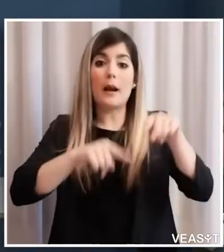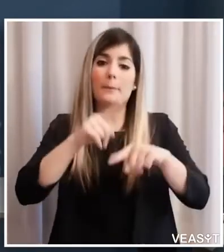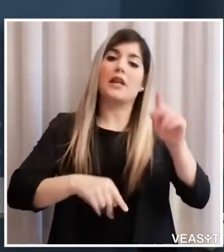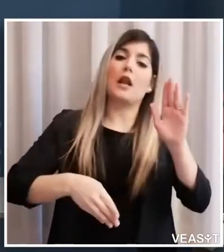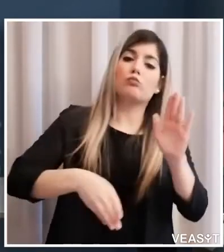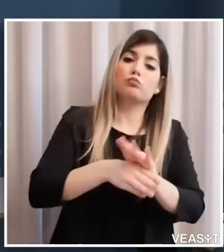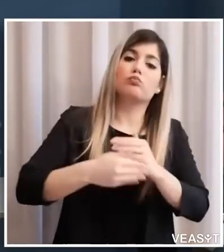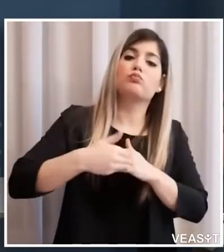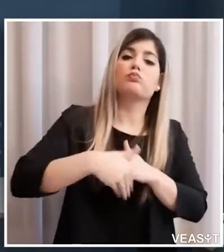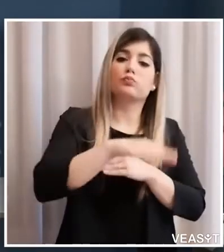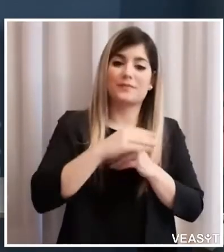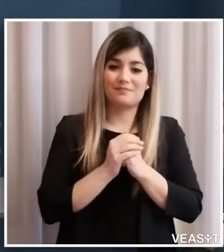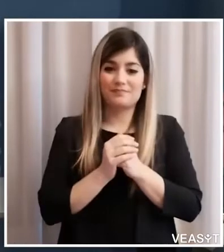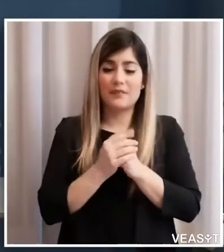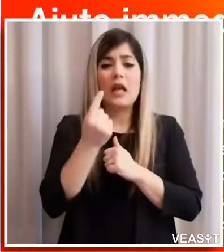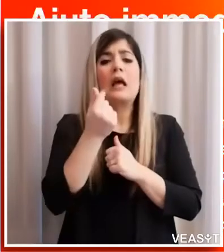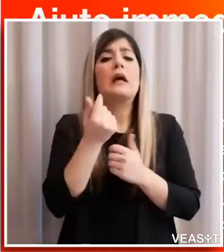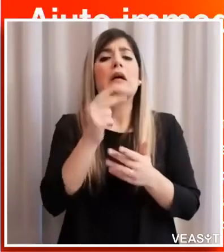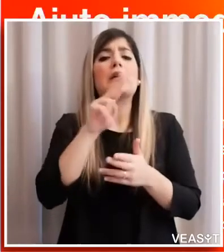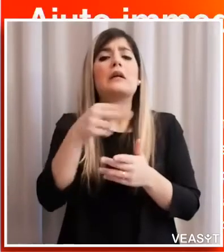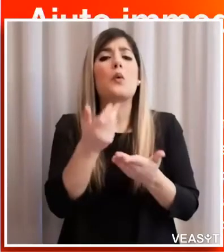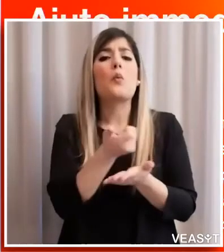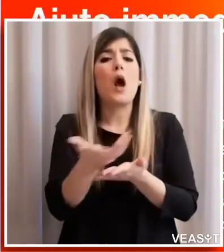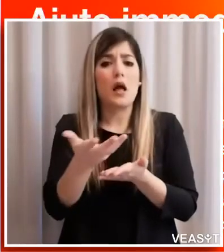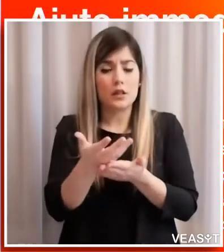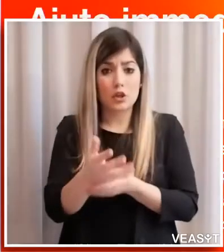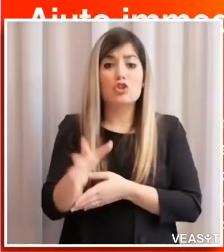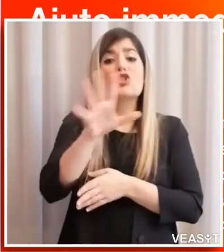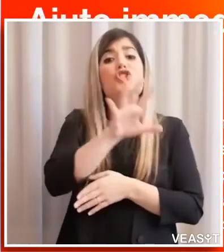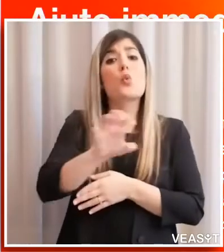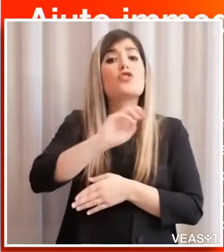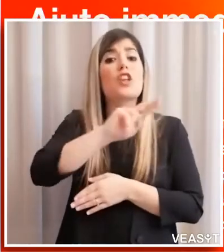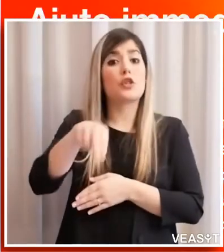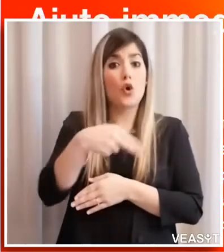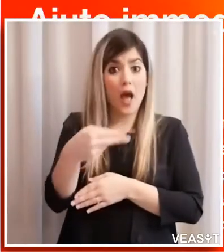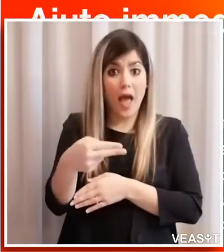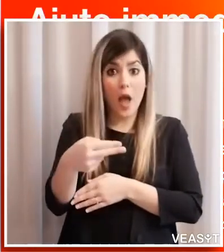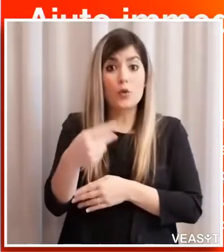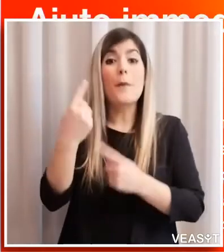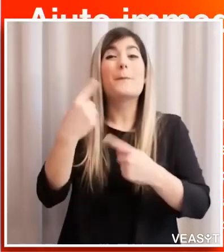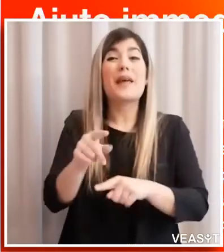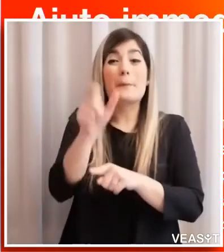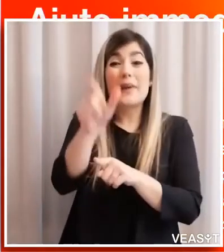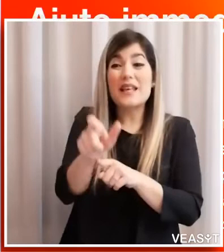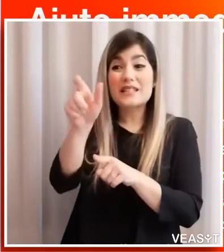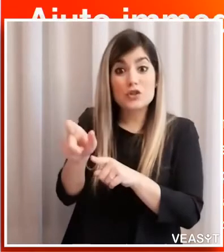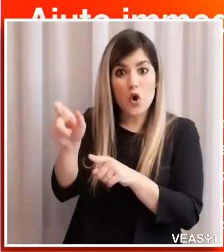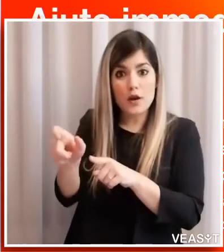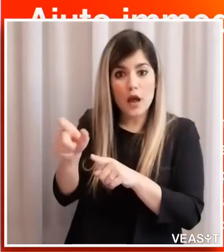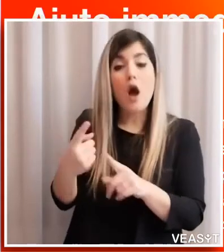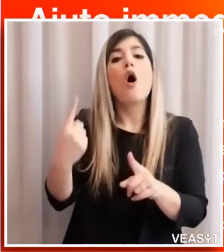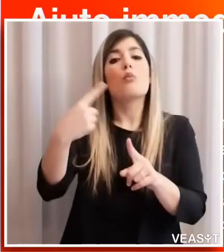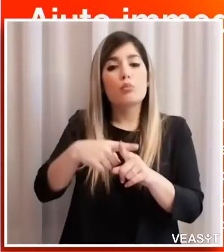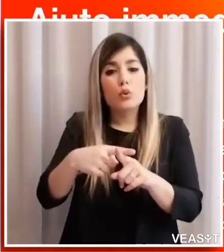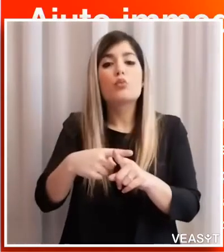le cifre? Le cifre sono attualmente 500 euro per persona e per ogni ulteriore componente della